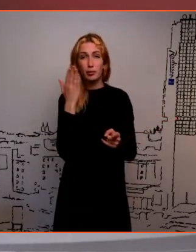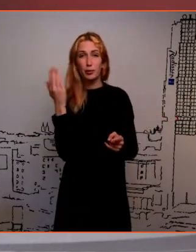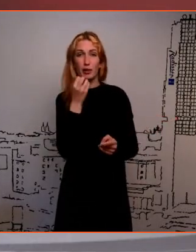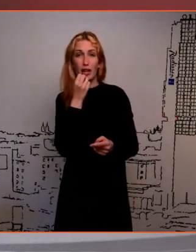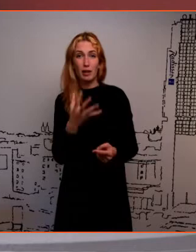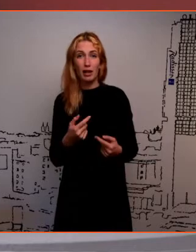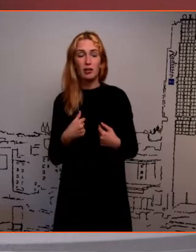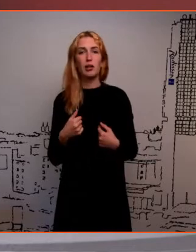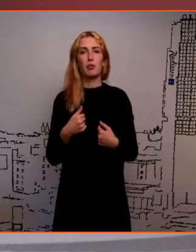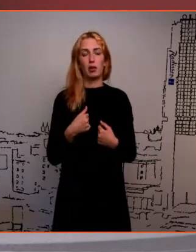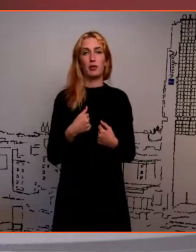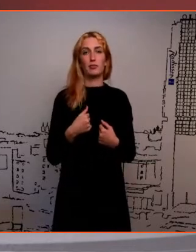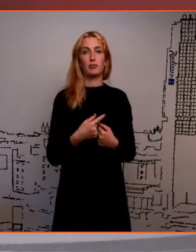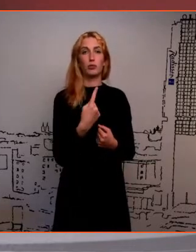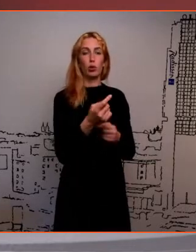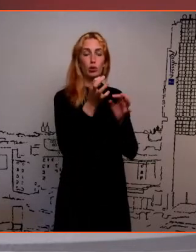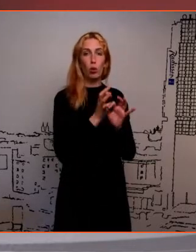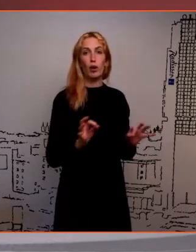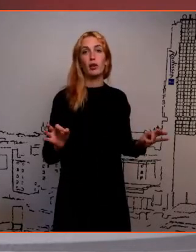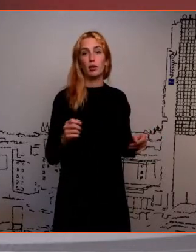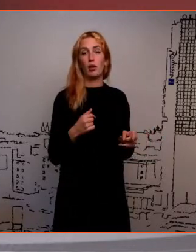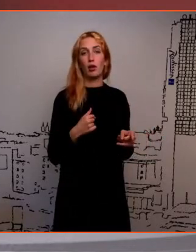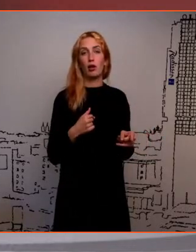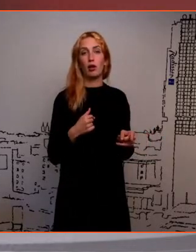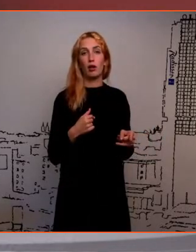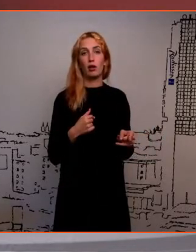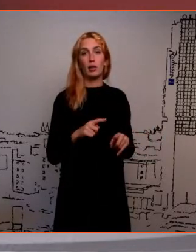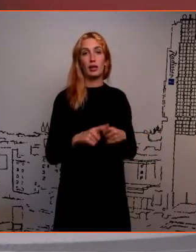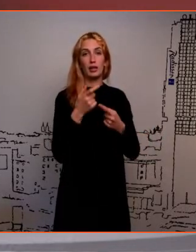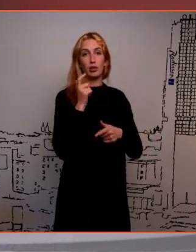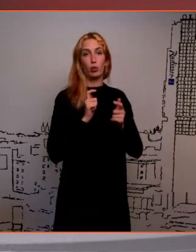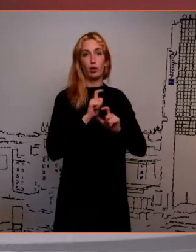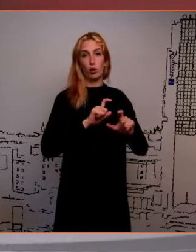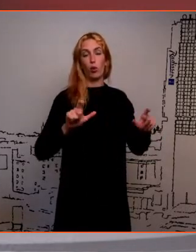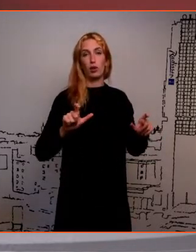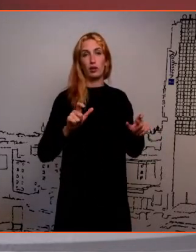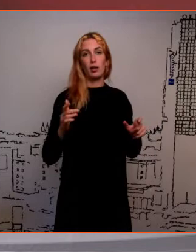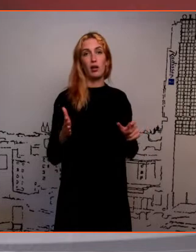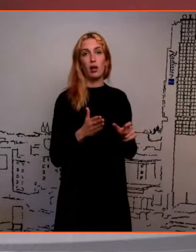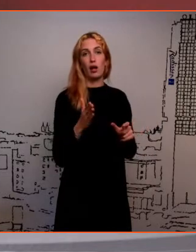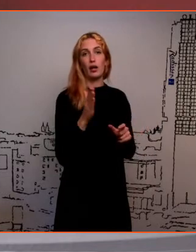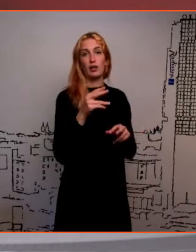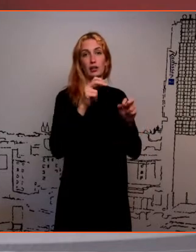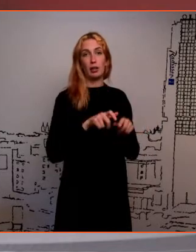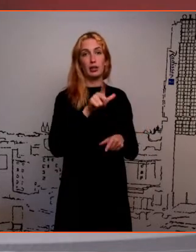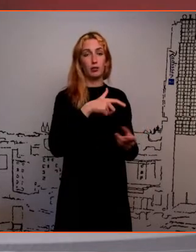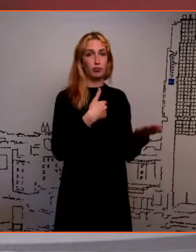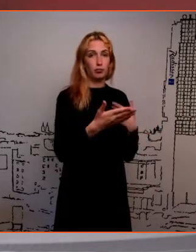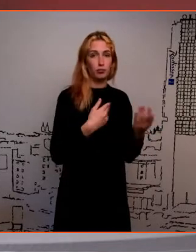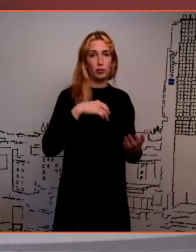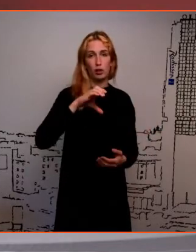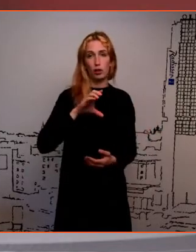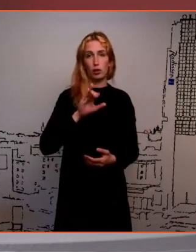ma suhtlasin ühe väga toreda tehnikaülikõvi Talteki karjääri spetsialistiga, kelle nime on Moonika